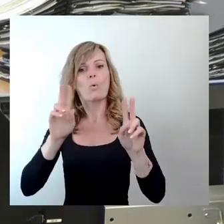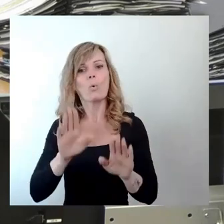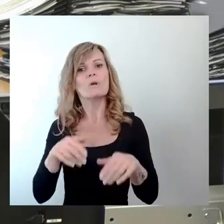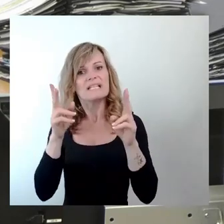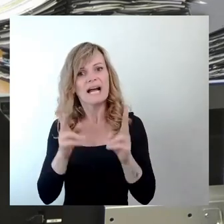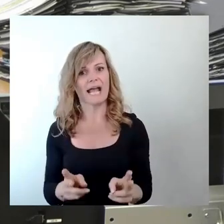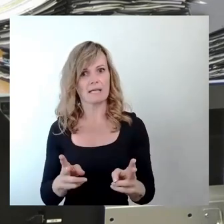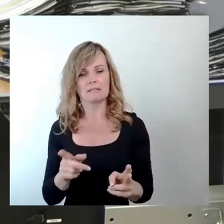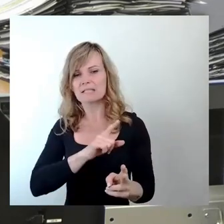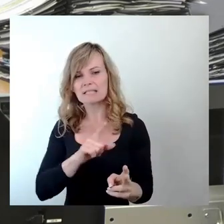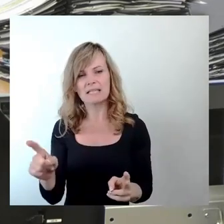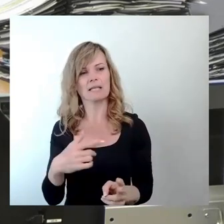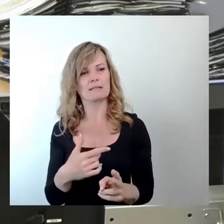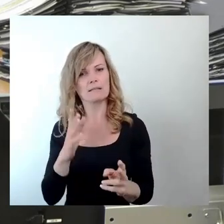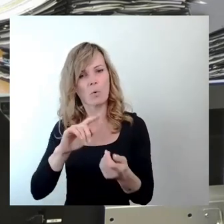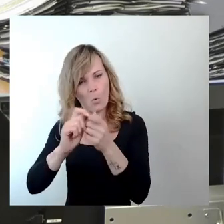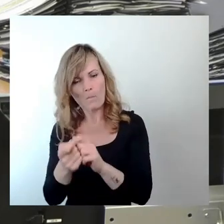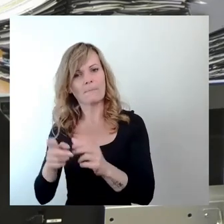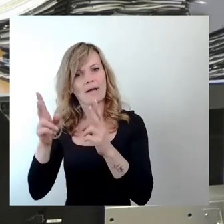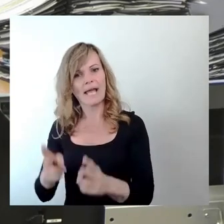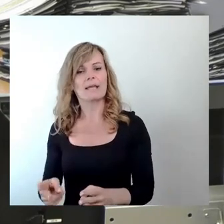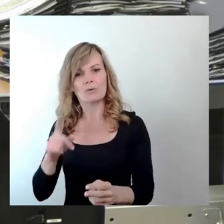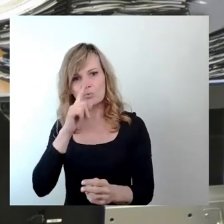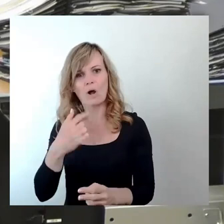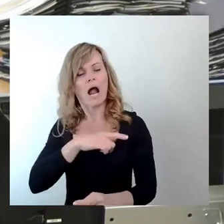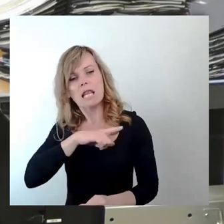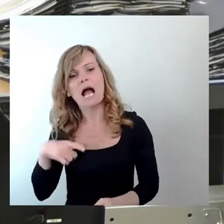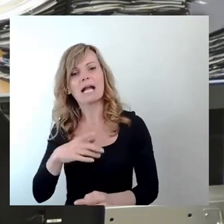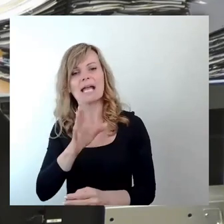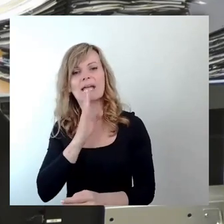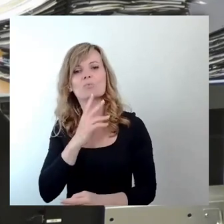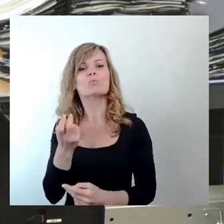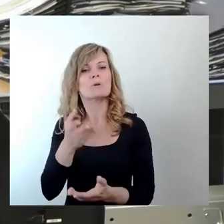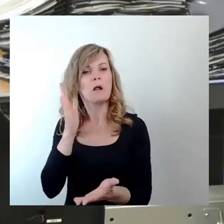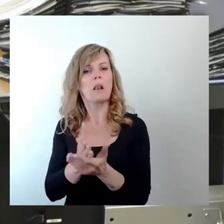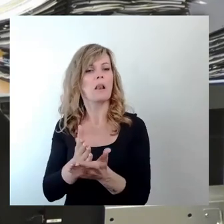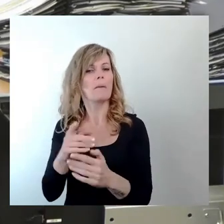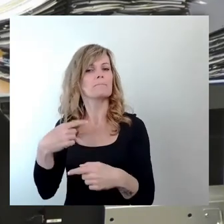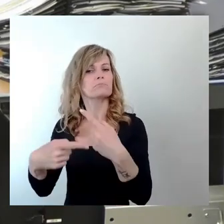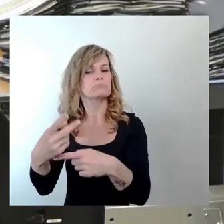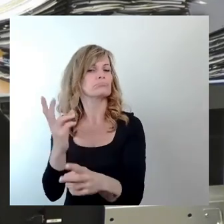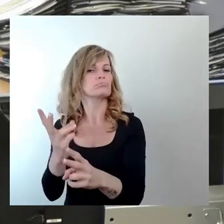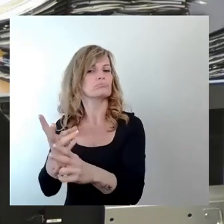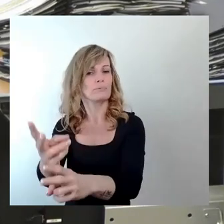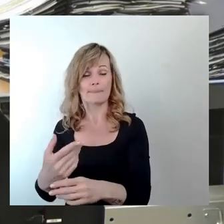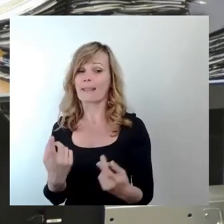dass man es lange genug aussitzt. Baurecht, erst recht ein unbefristetes, ist am aktuellen Standort nicht herstellbar.